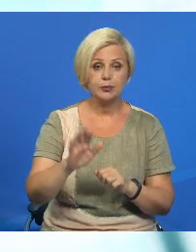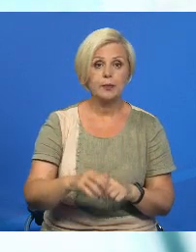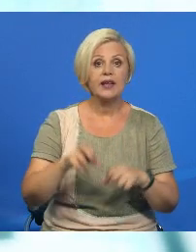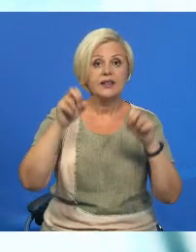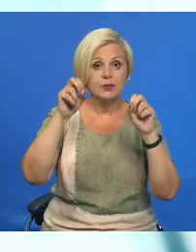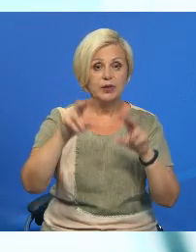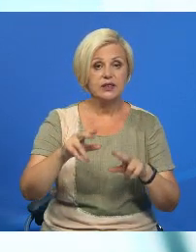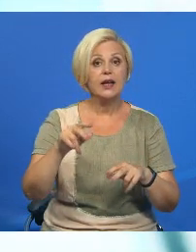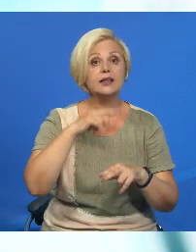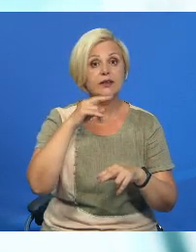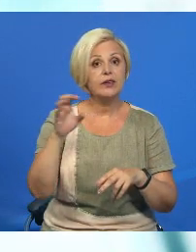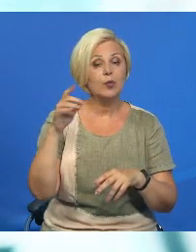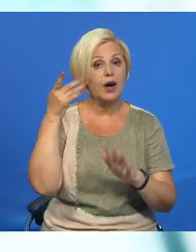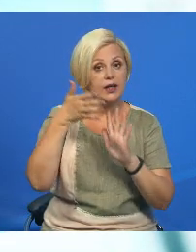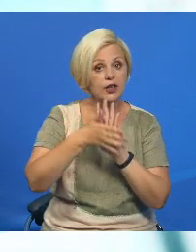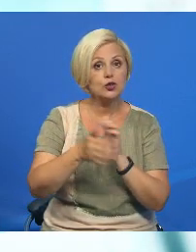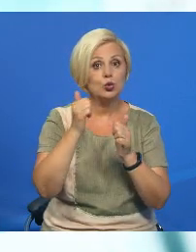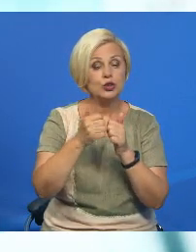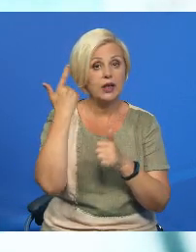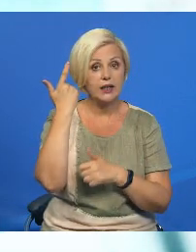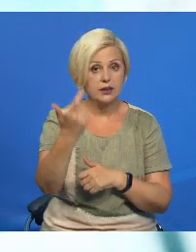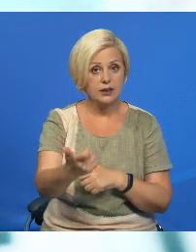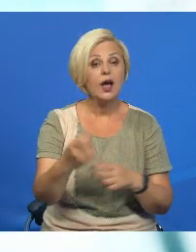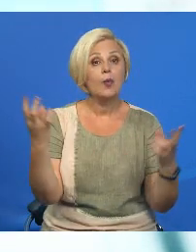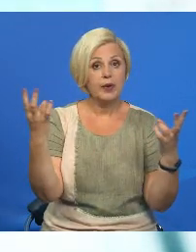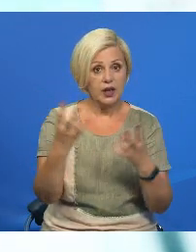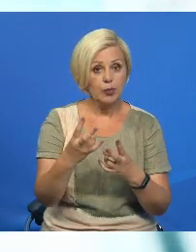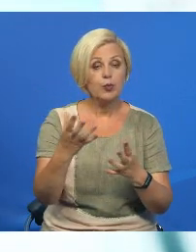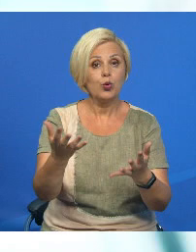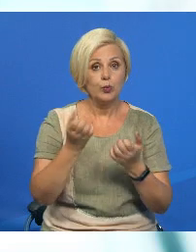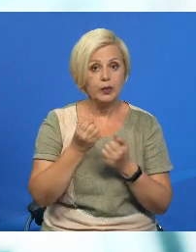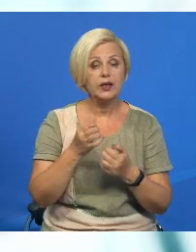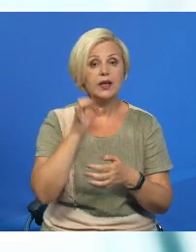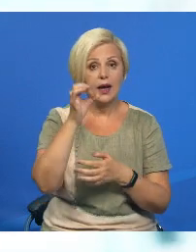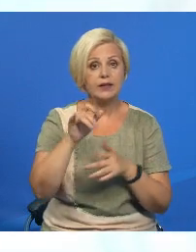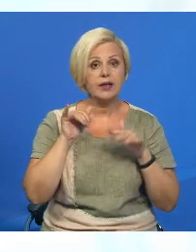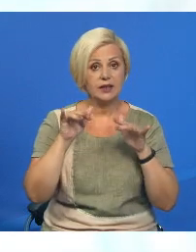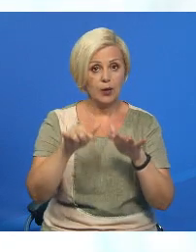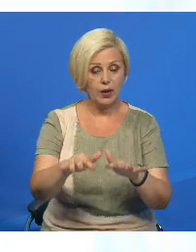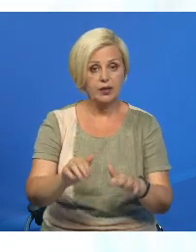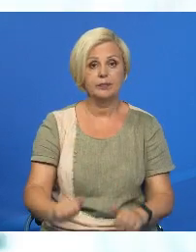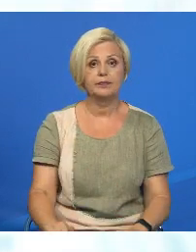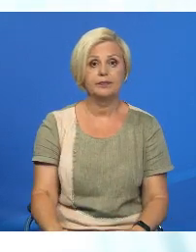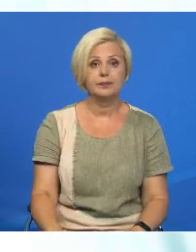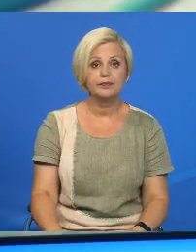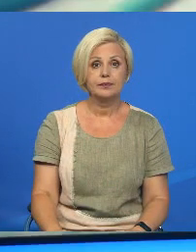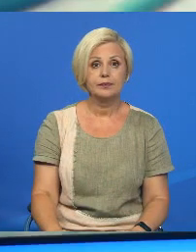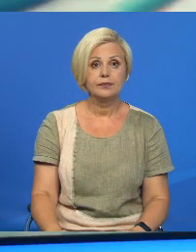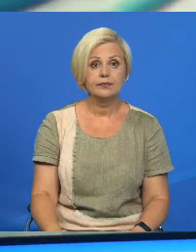Специалисты уважливо выучать каждое поведомление. При необходимости будут приняты ответные меры реагования.